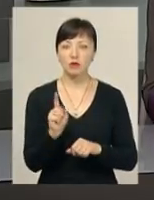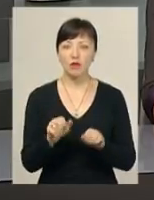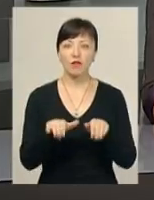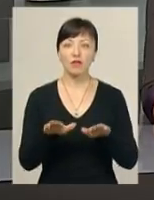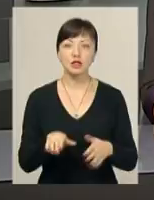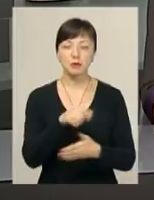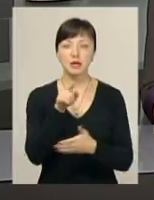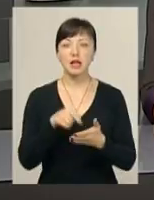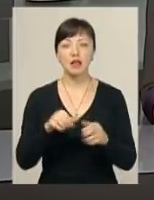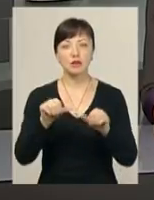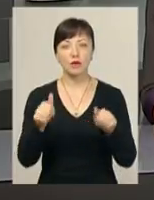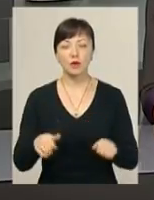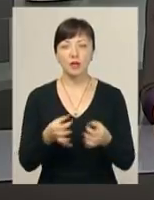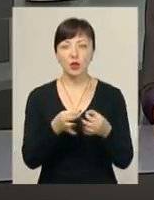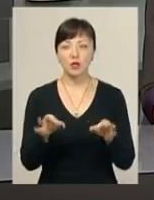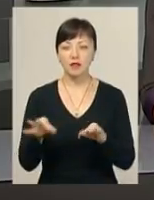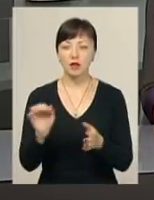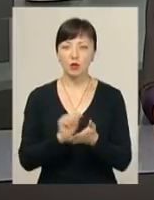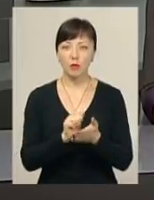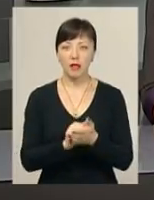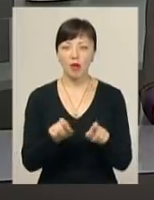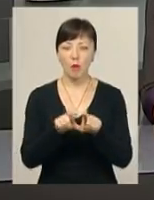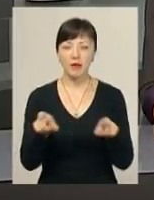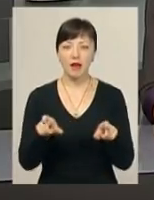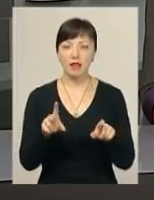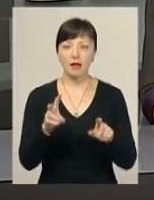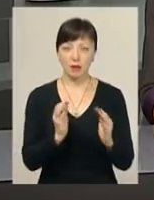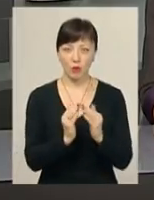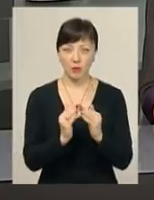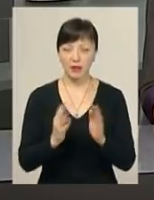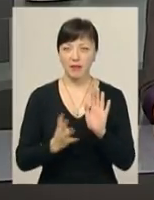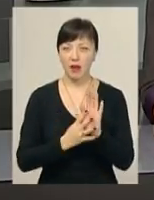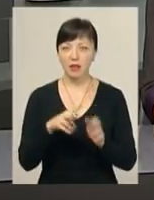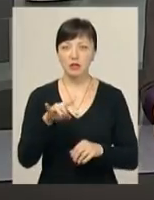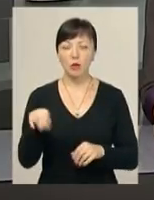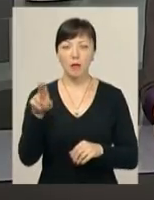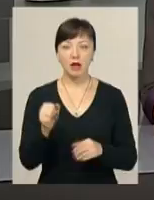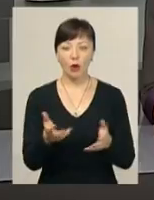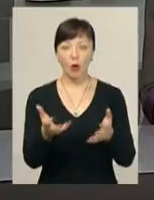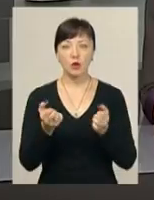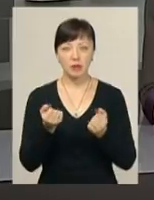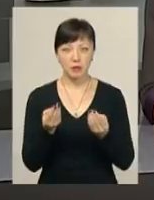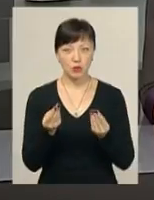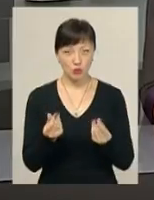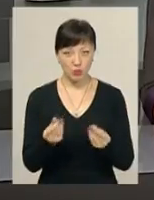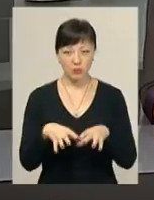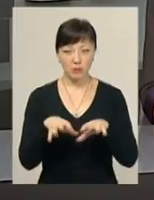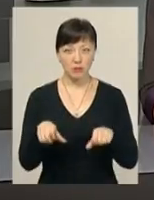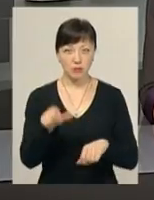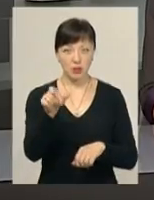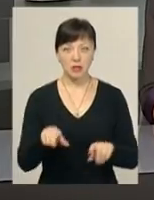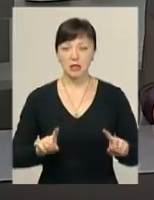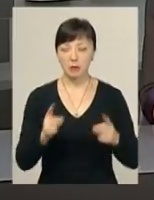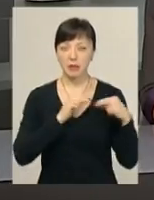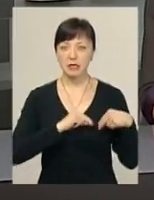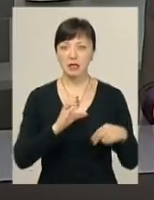вирішить питання з оформленням дозвільних документів на об'єкт нерухомості. 9 листопада при отриманні обумовленої суми посадовці затримали